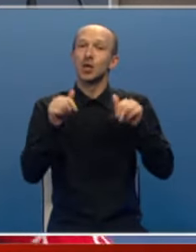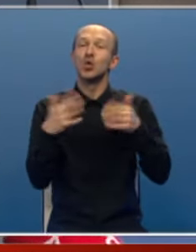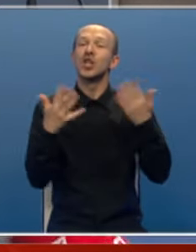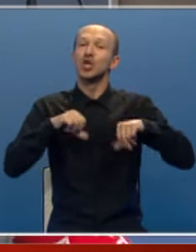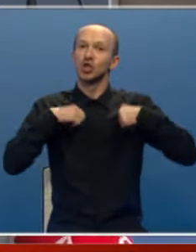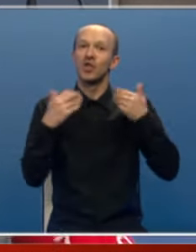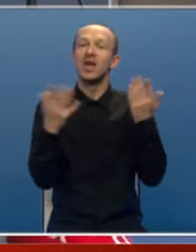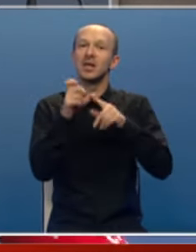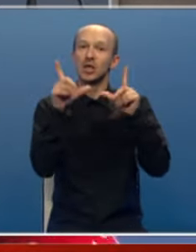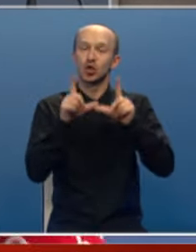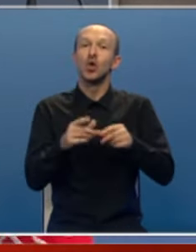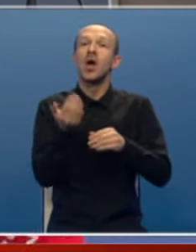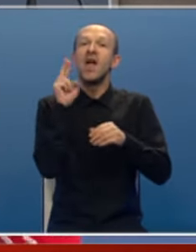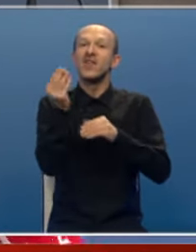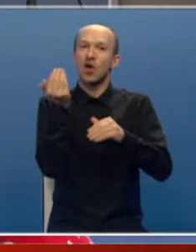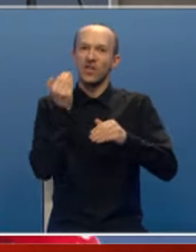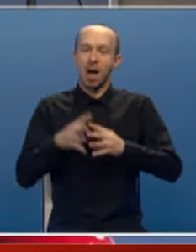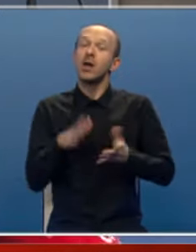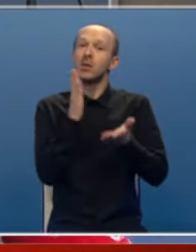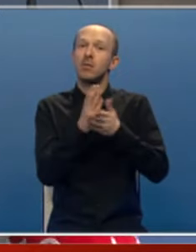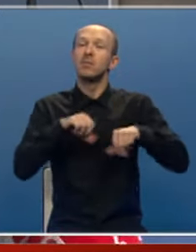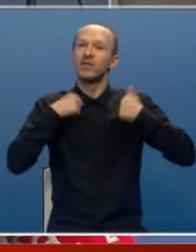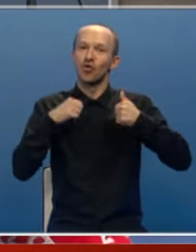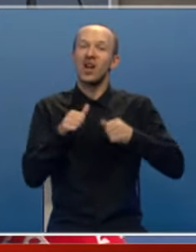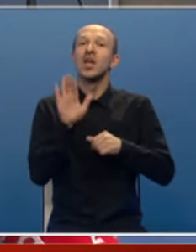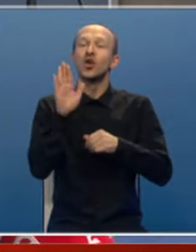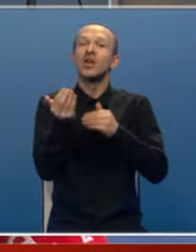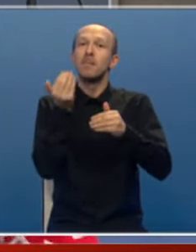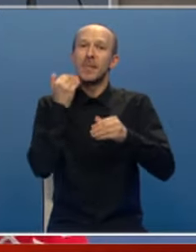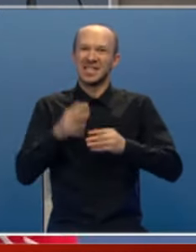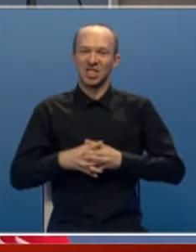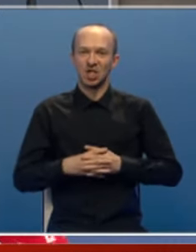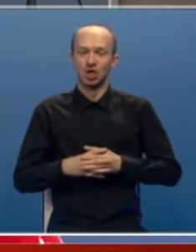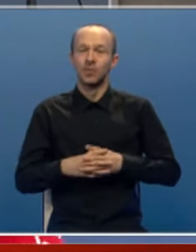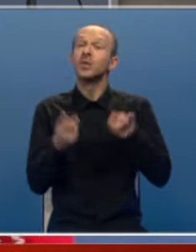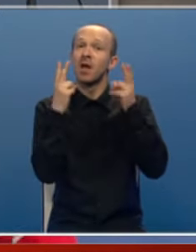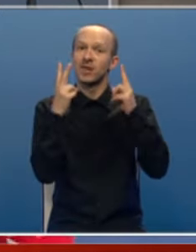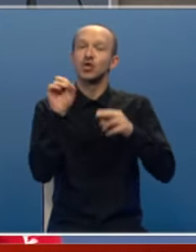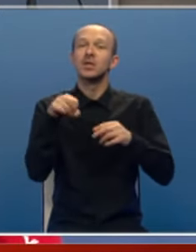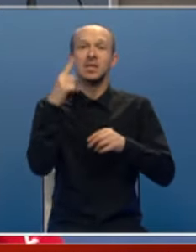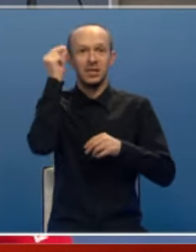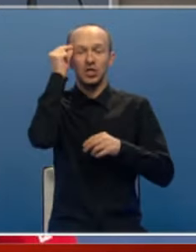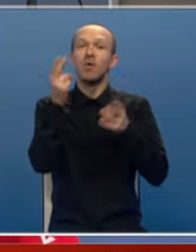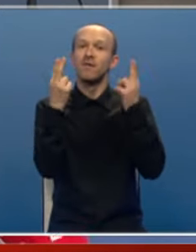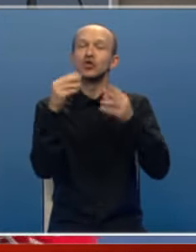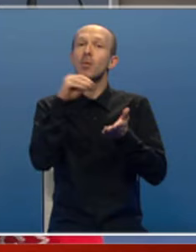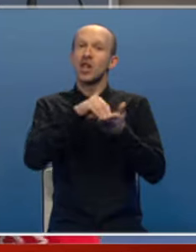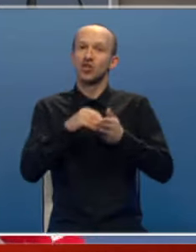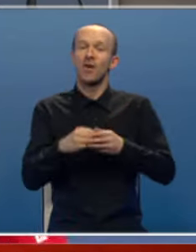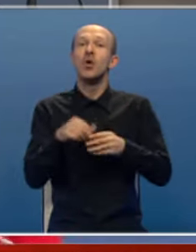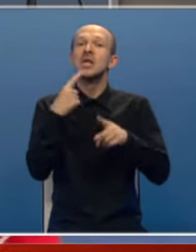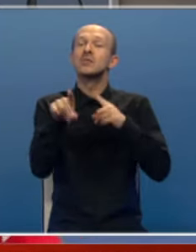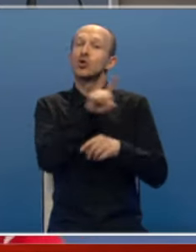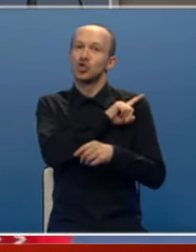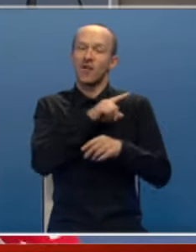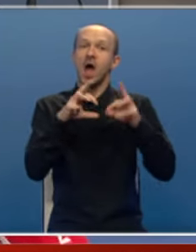gdje žive, gdje su u vekovima bivstvo, ali oni i njihovi preci. Važno je da se sećamo, važno je da obeležavamo izbog